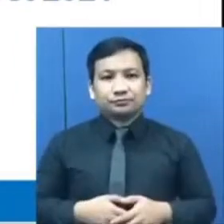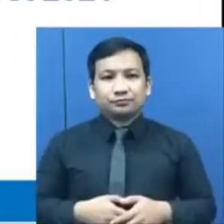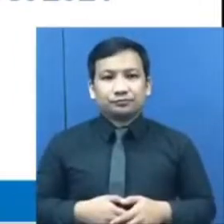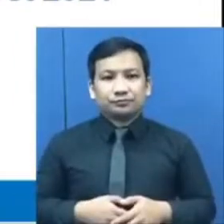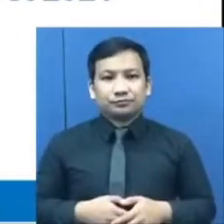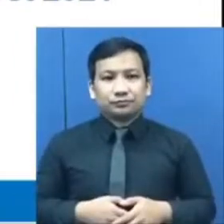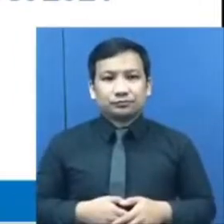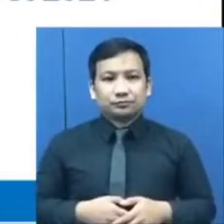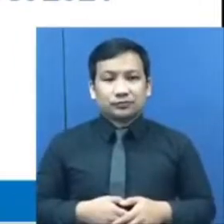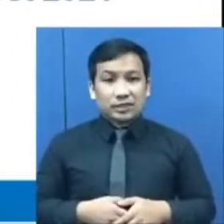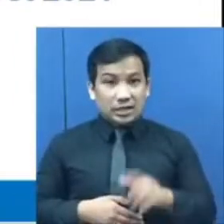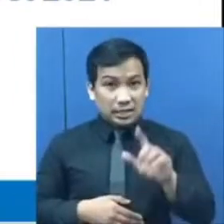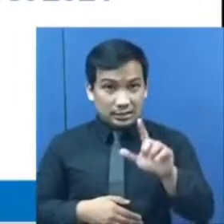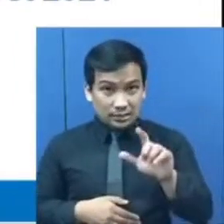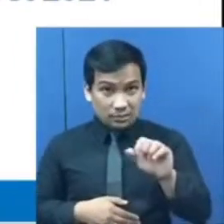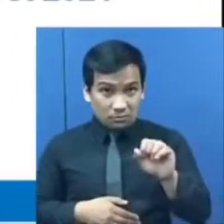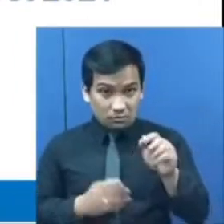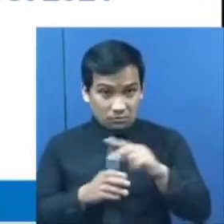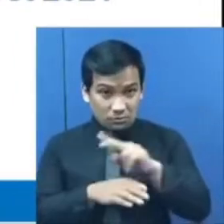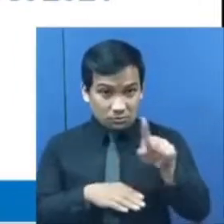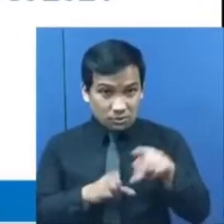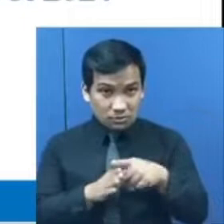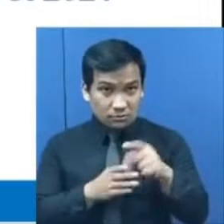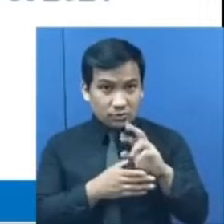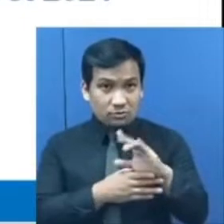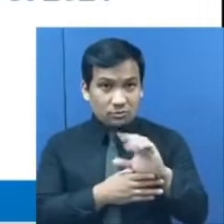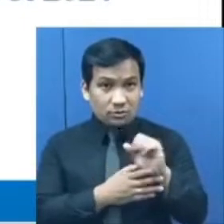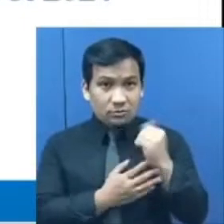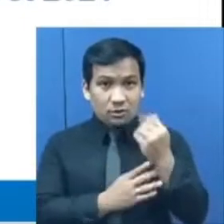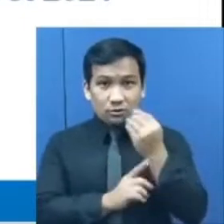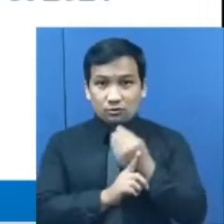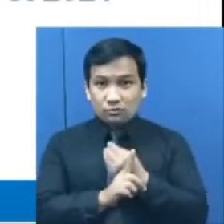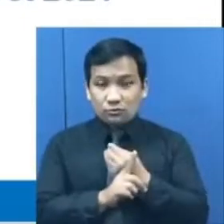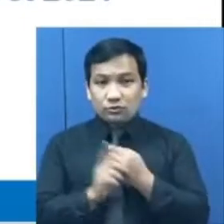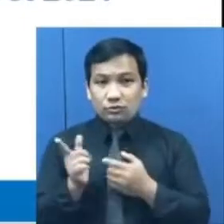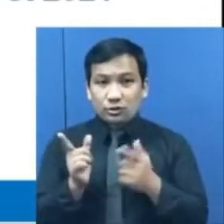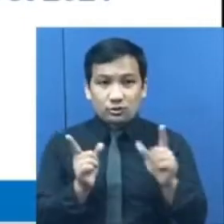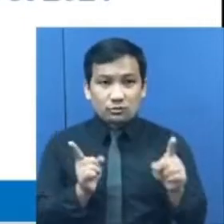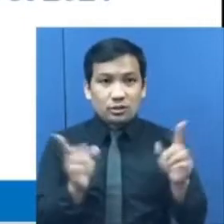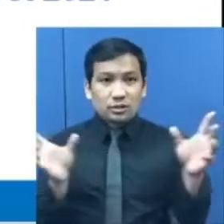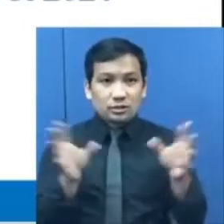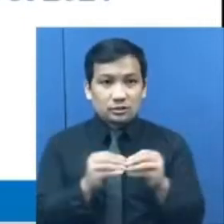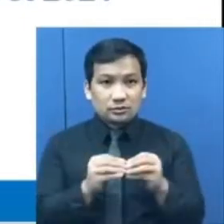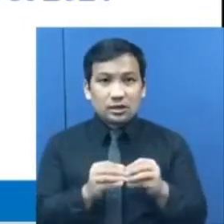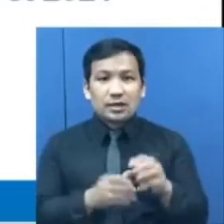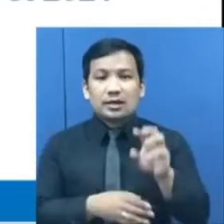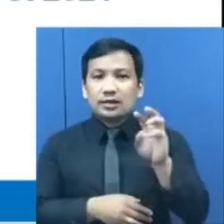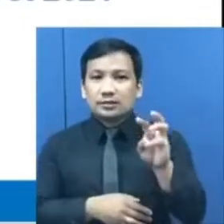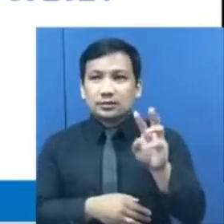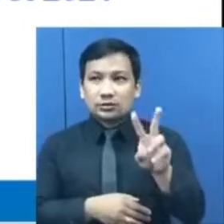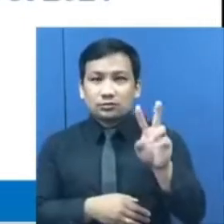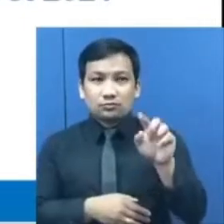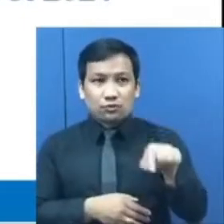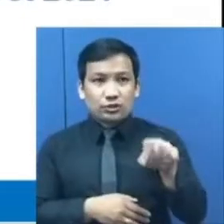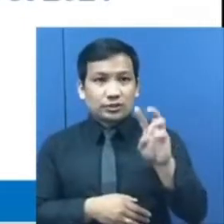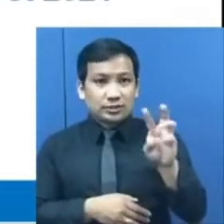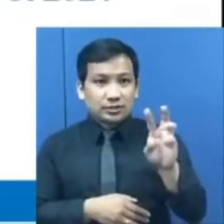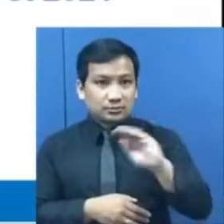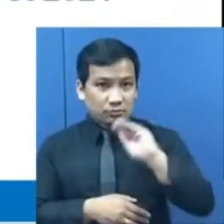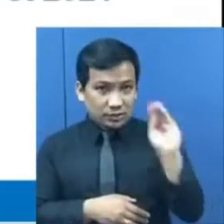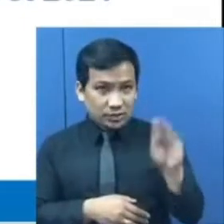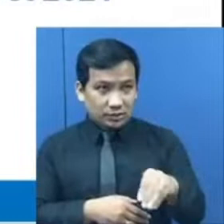labor force participation rate nitong Oktober 2021 ay nasa 62,6%.